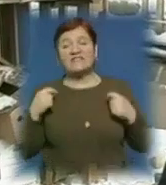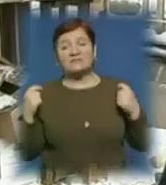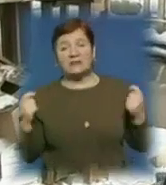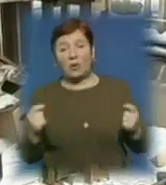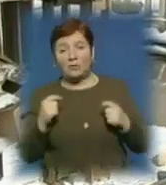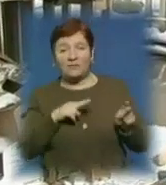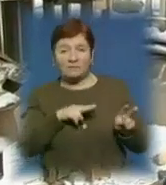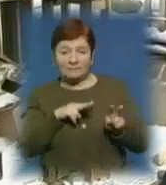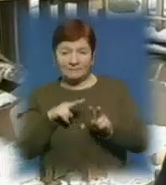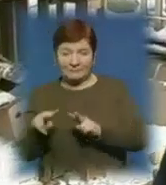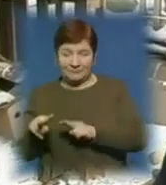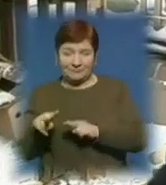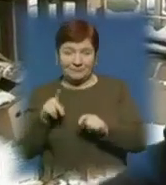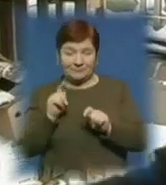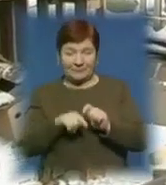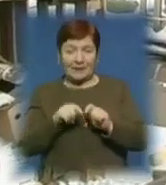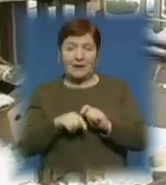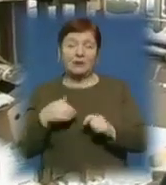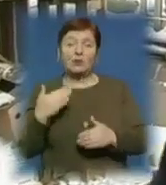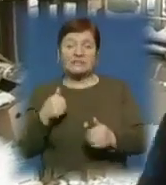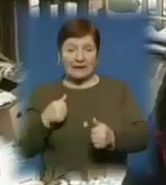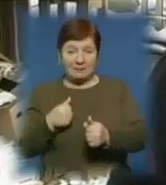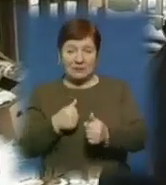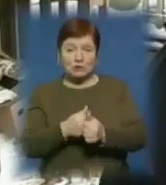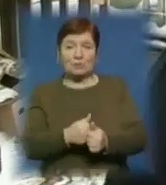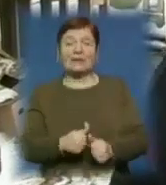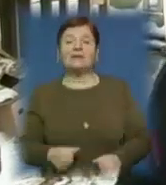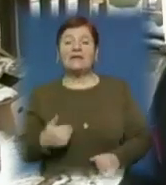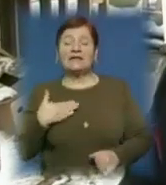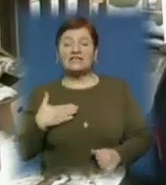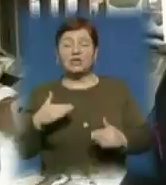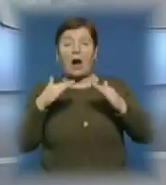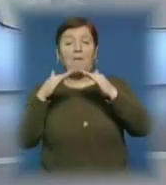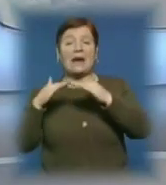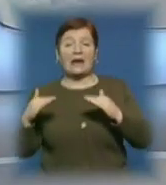це, відстежимо і на підступах до цих наших барикад.